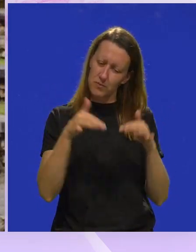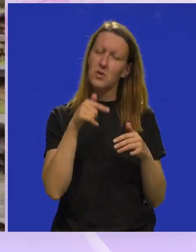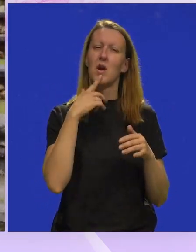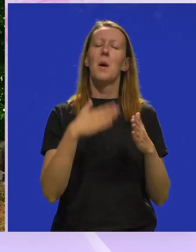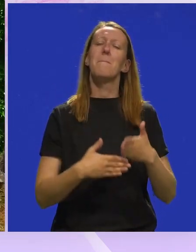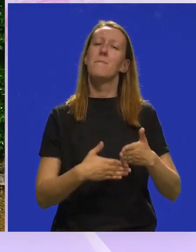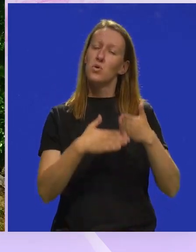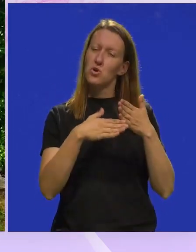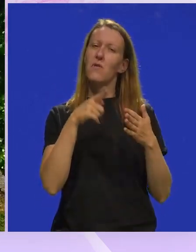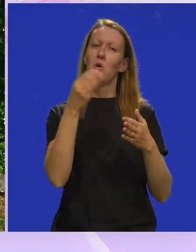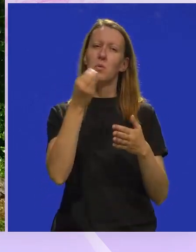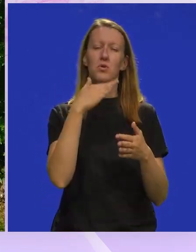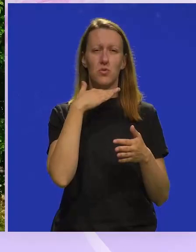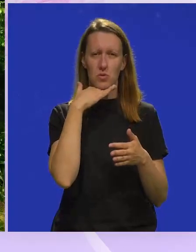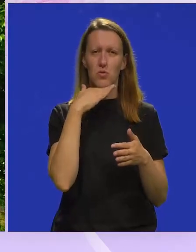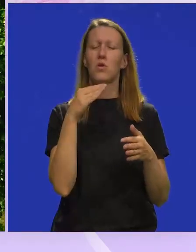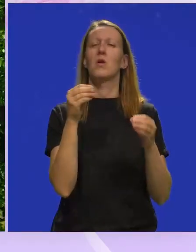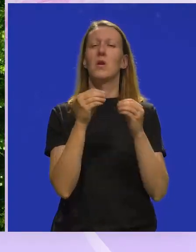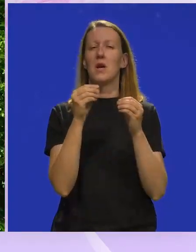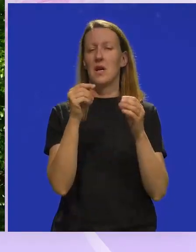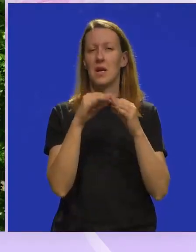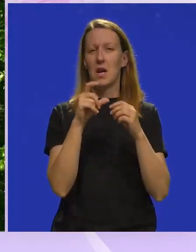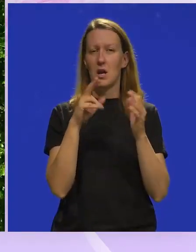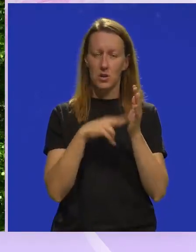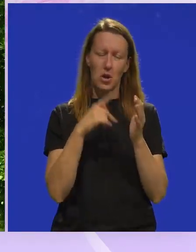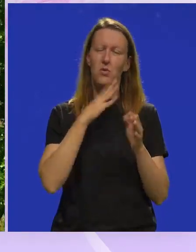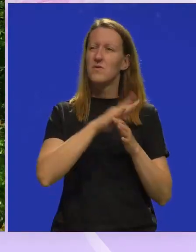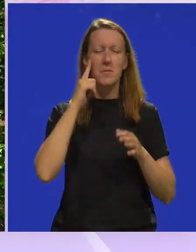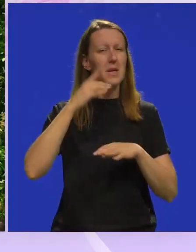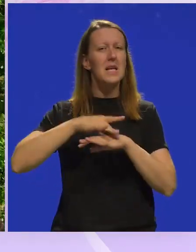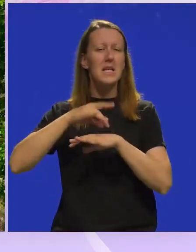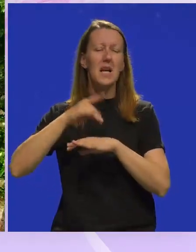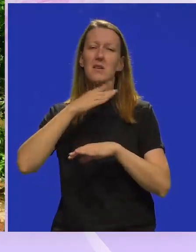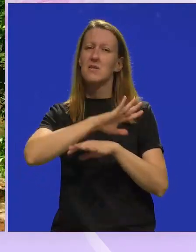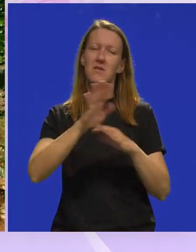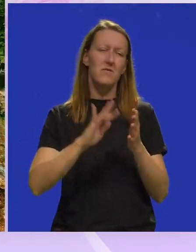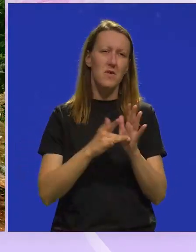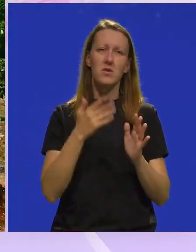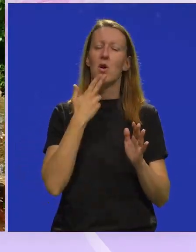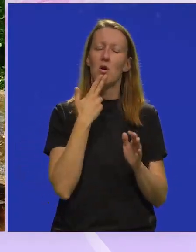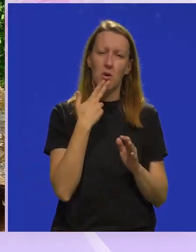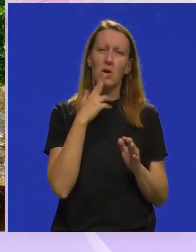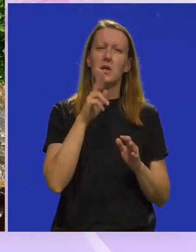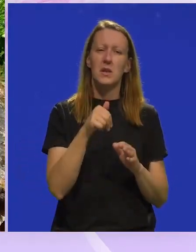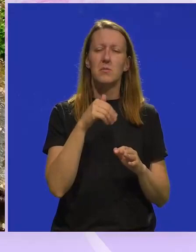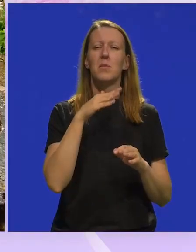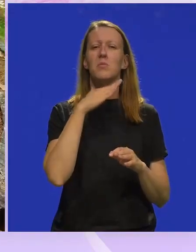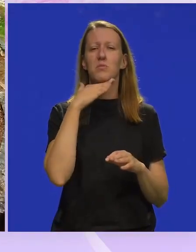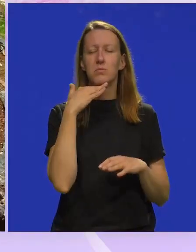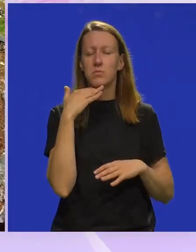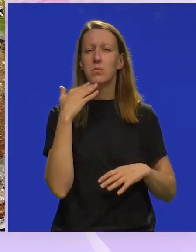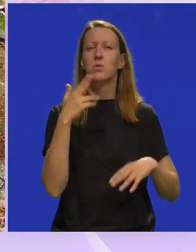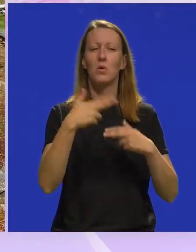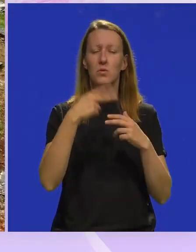i podržavati umjetničku školu Matka Brajše Rašana u svim idejama i svim manifestacijama kojih ima izuzetno